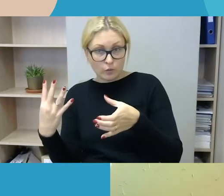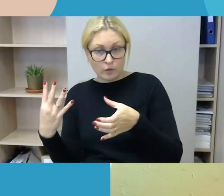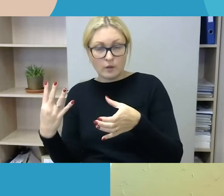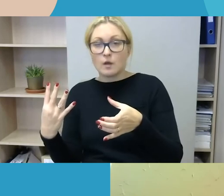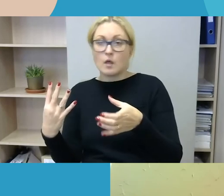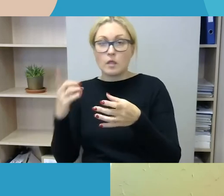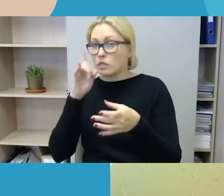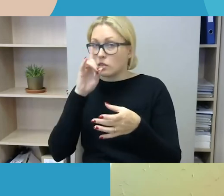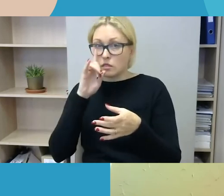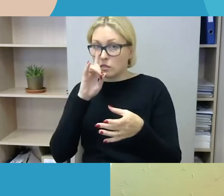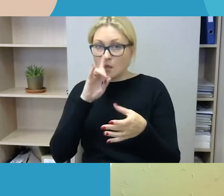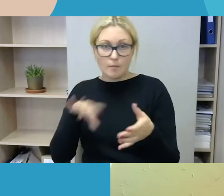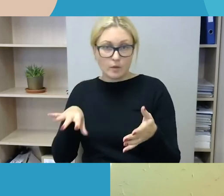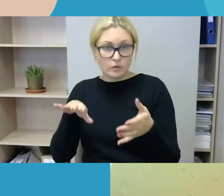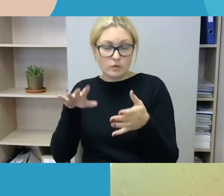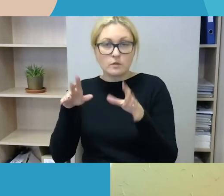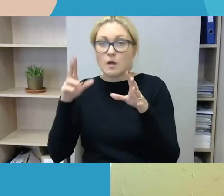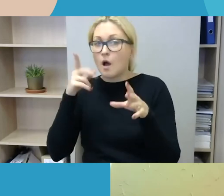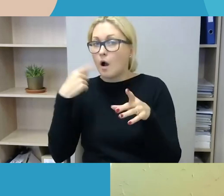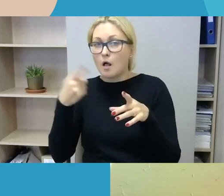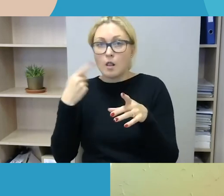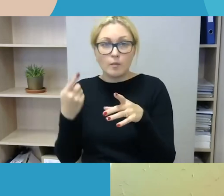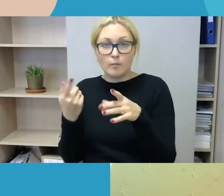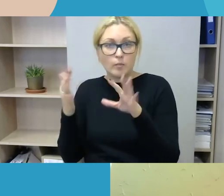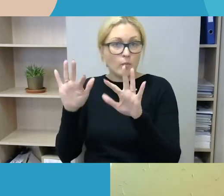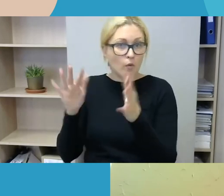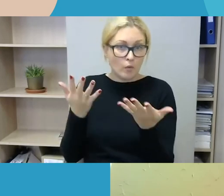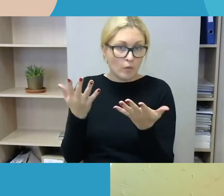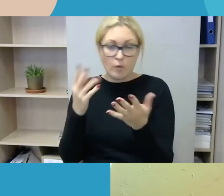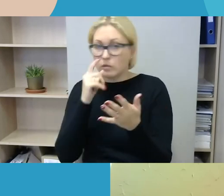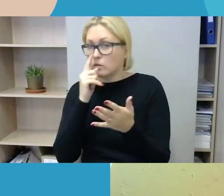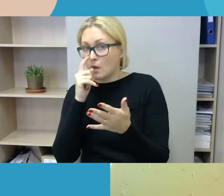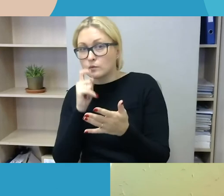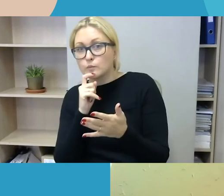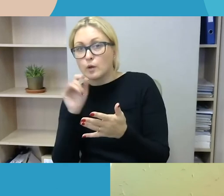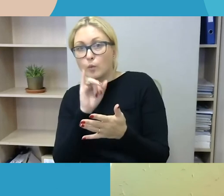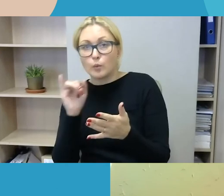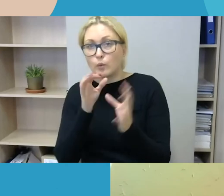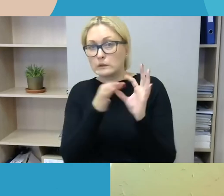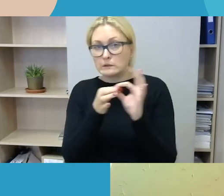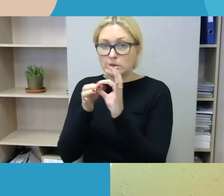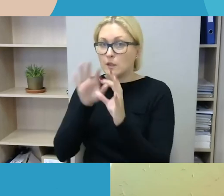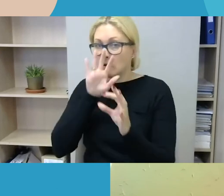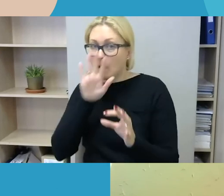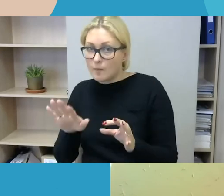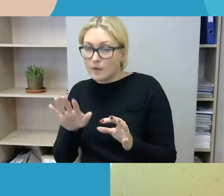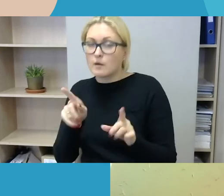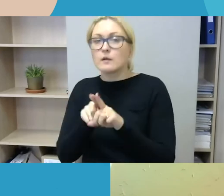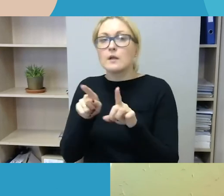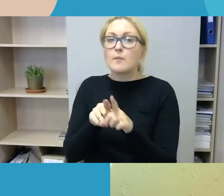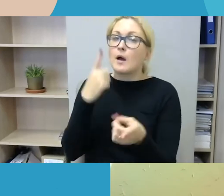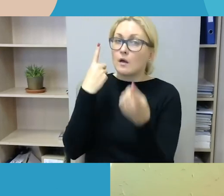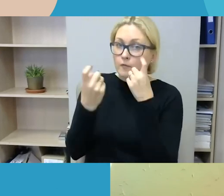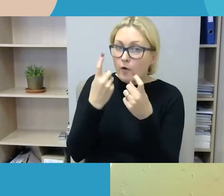ar nepykantos kalbos atveju. Ir iš to galima daryti išvadą, jog labai trūksta informacinių kampanijų, socialinių